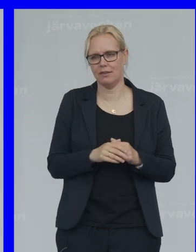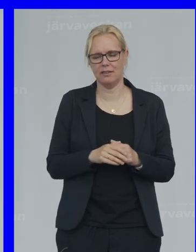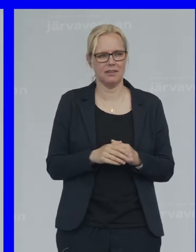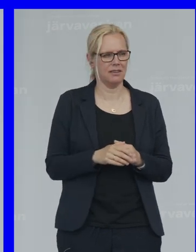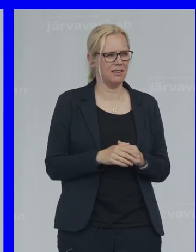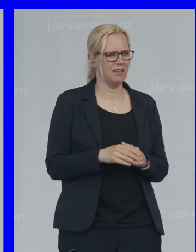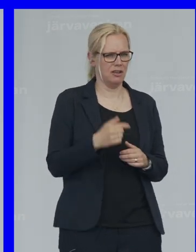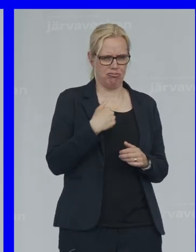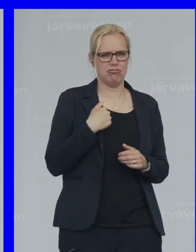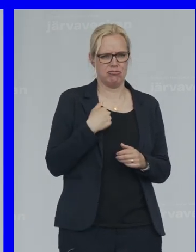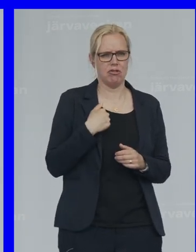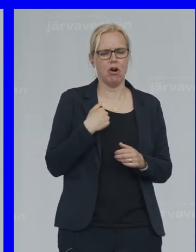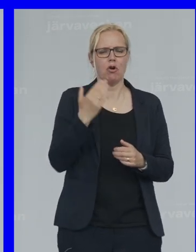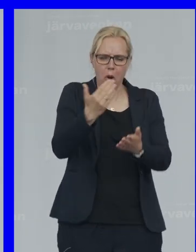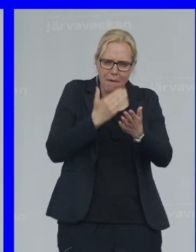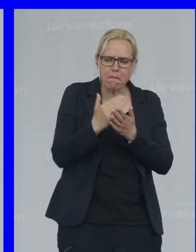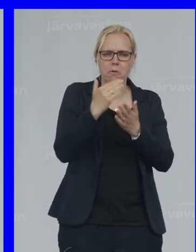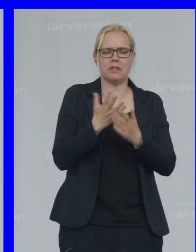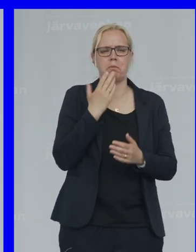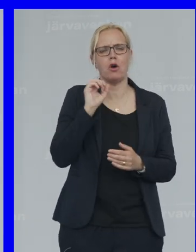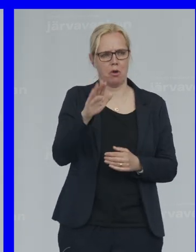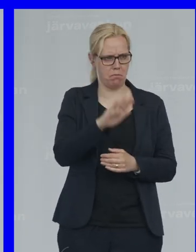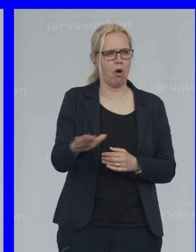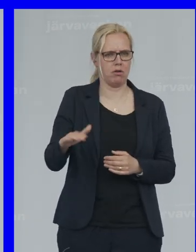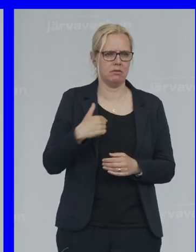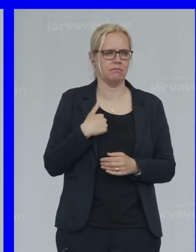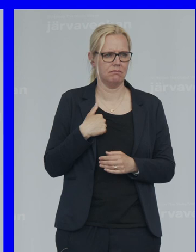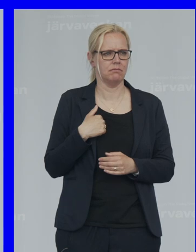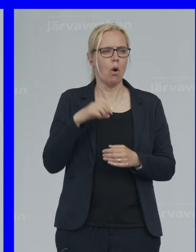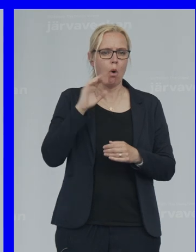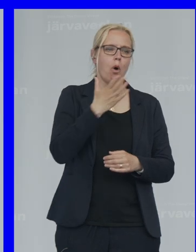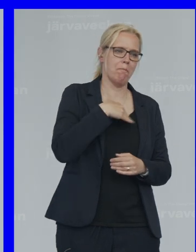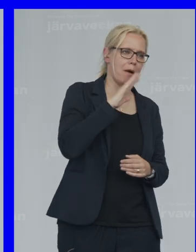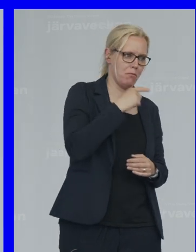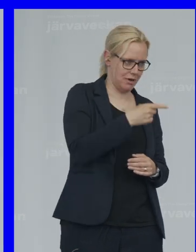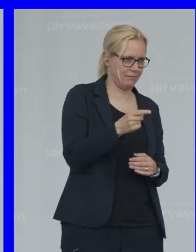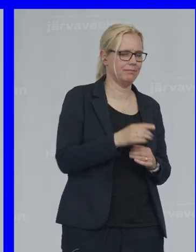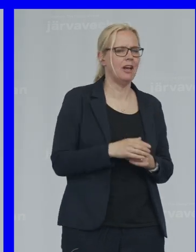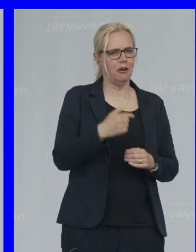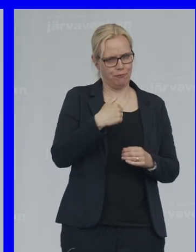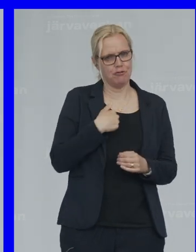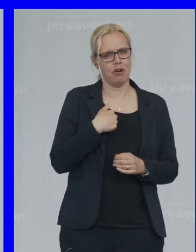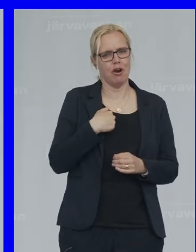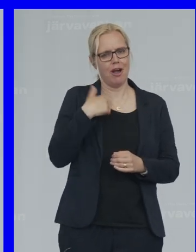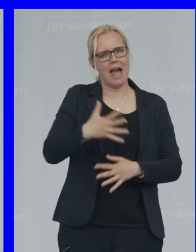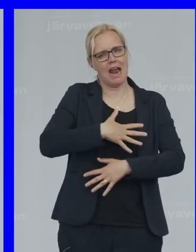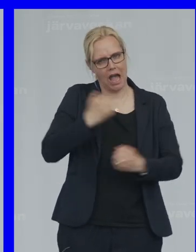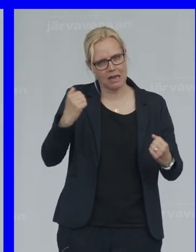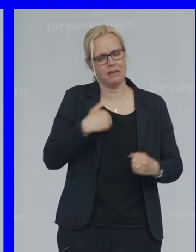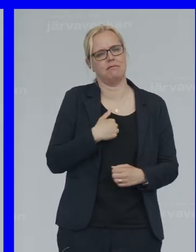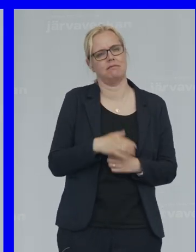Men jag kommer Fortsätta Prata Om barn Och om mammor För jag är Arg